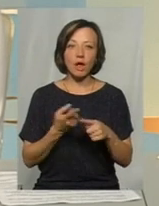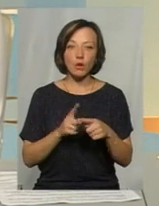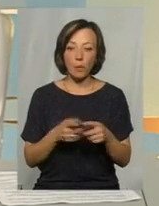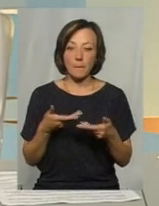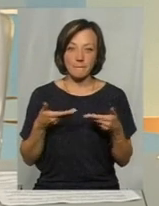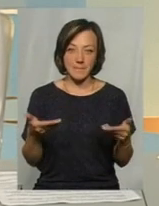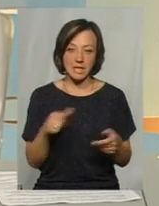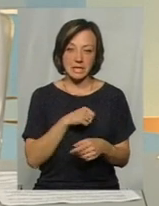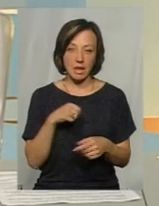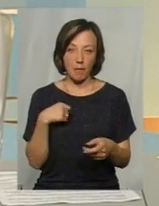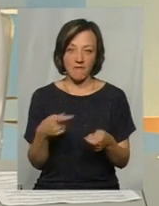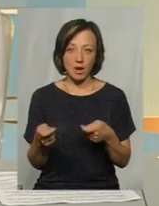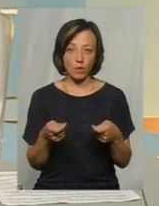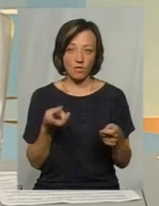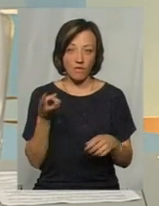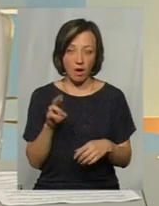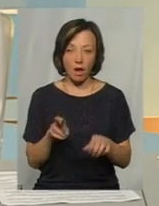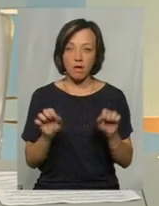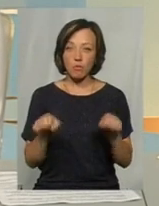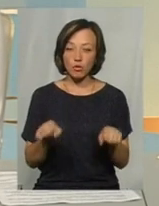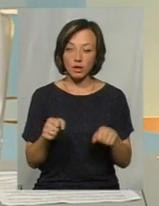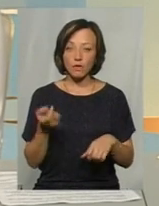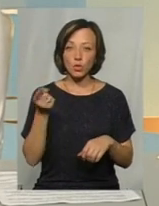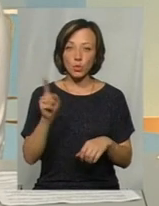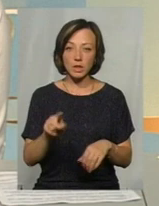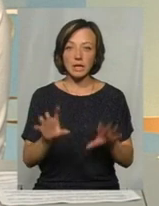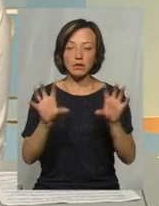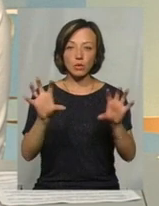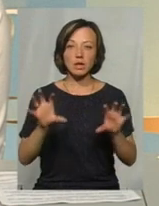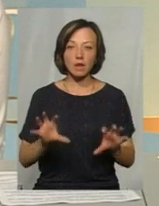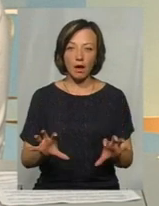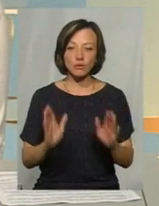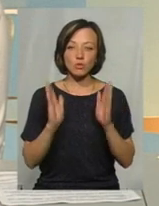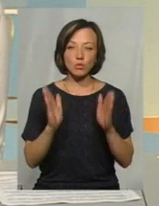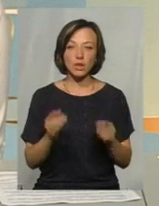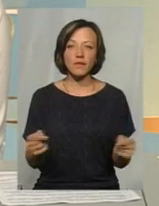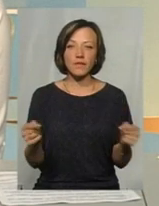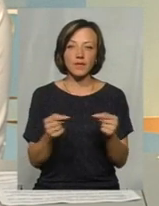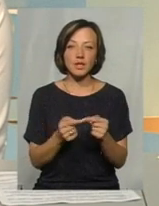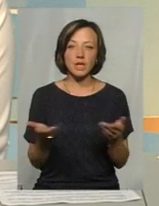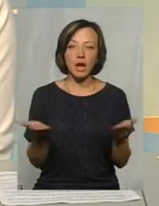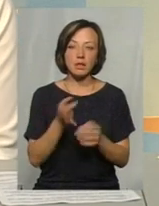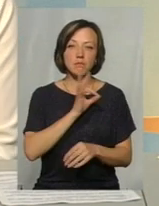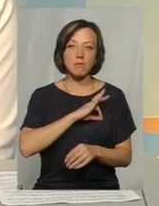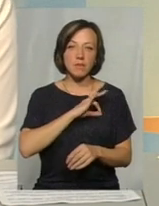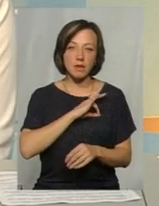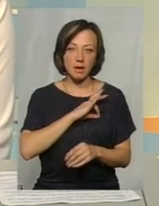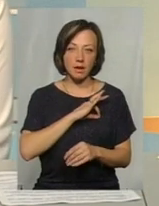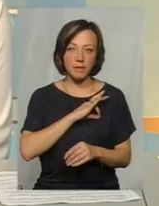І, можливо, тоді вже законодавчо будуть визначені якісь, можливо, пільги їм